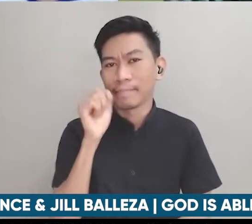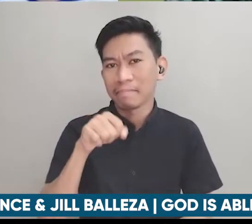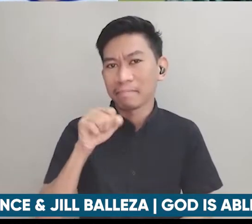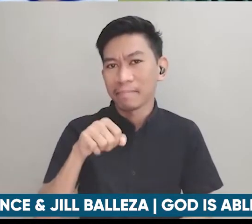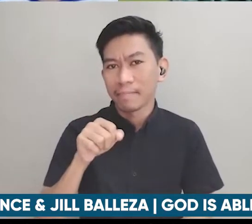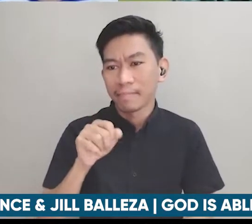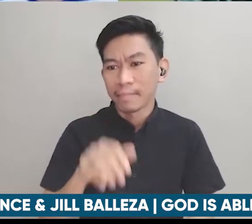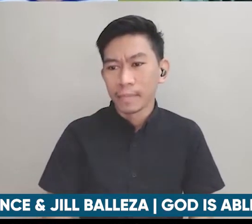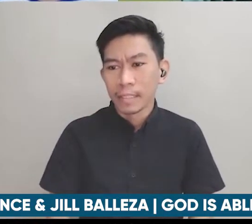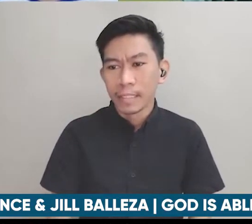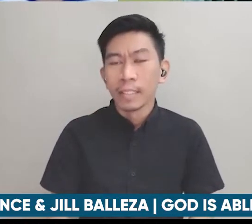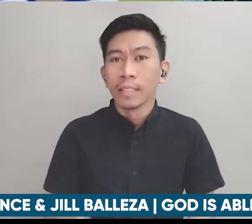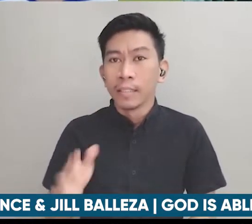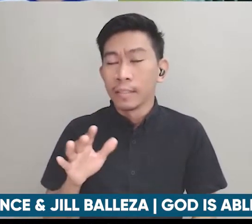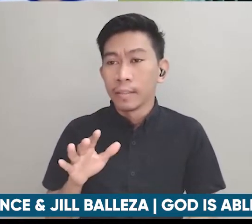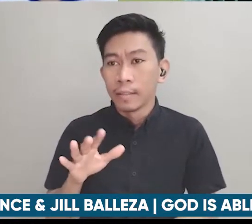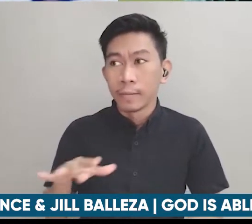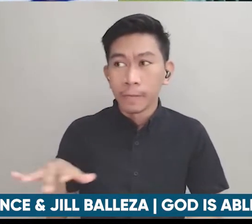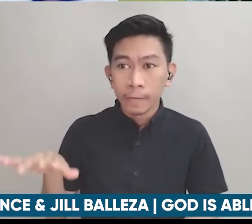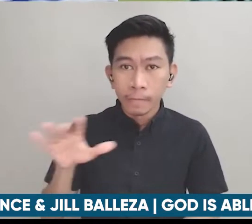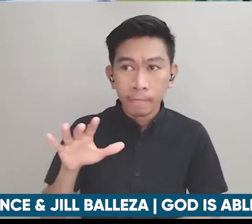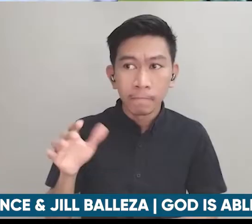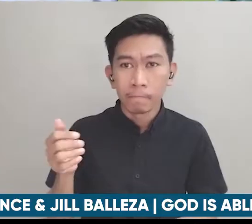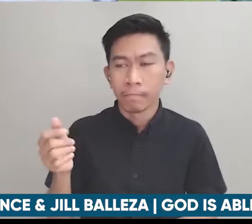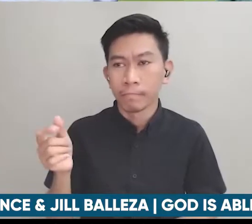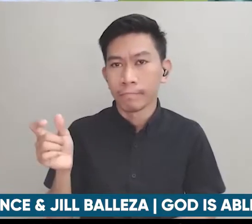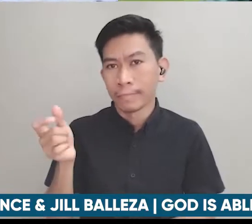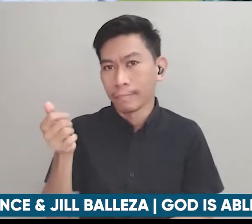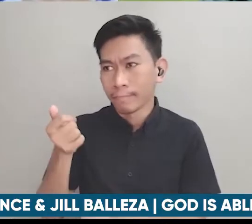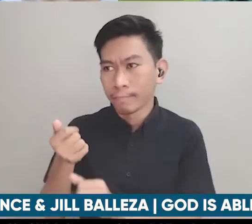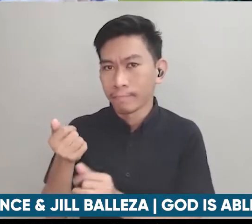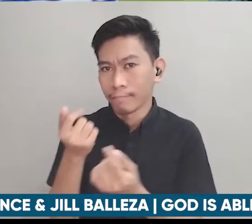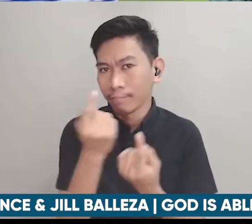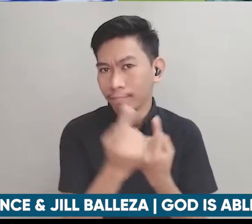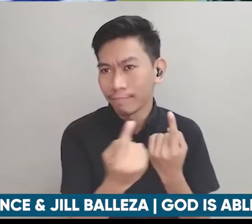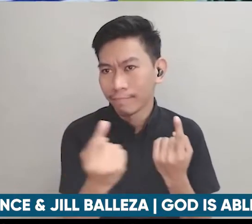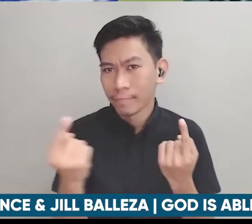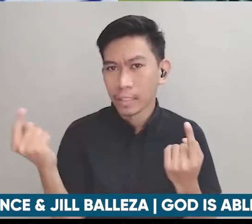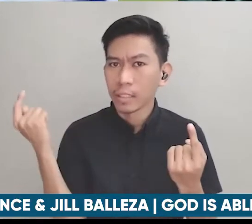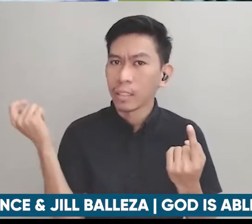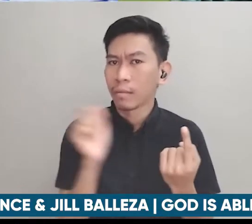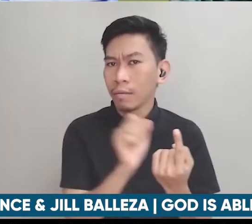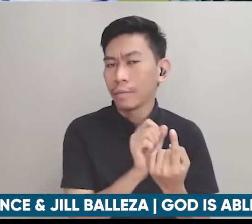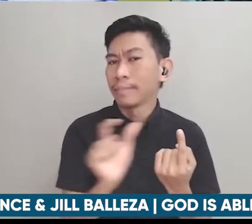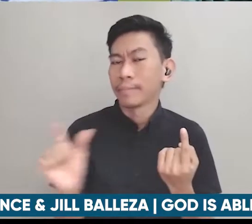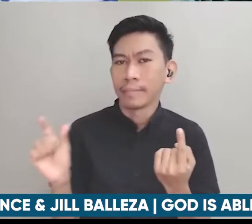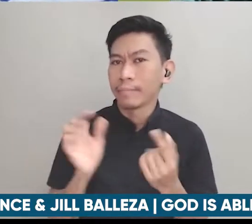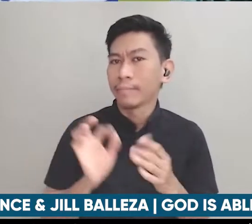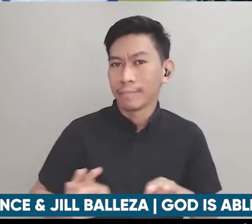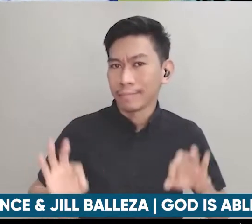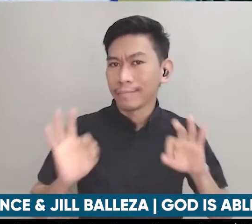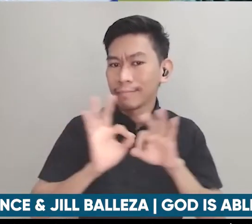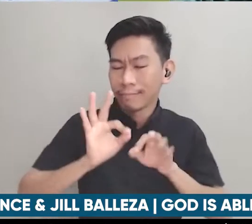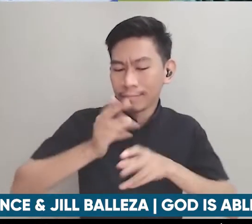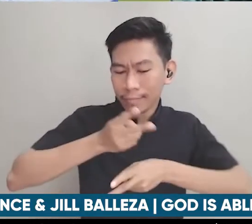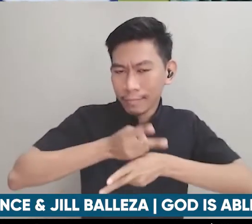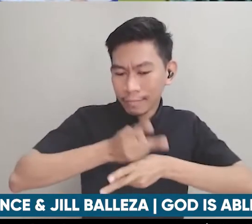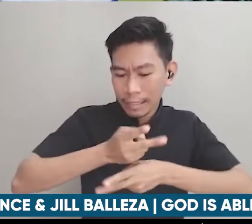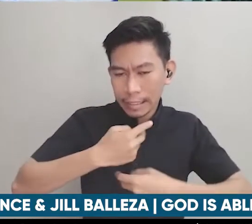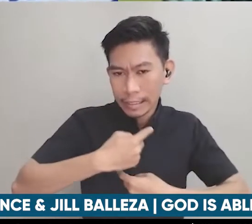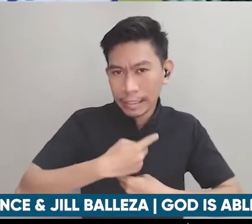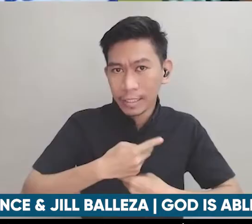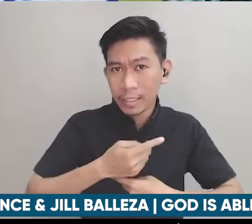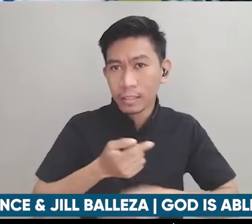importante yung katawan ng bawat isa kasi sabi nga diba one body tayo and we are we are part of